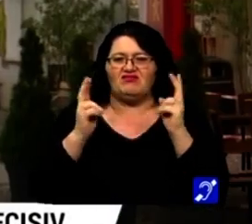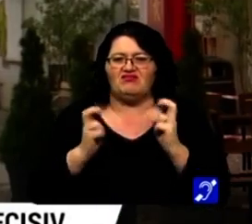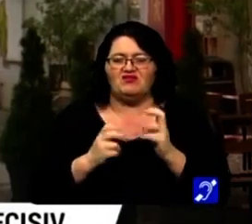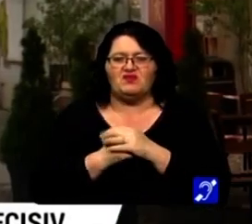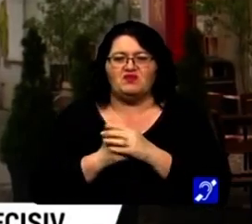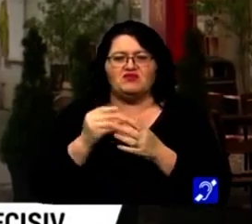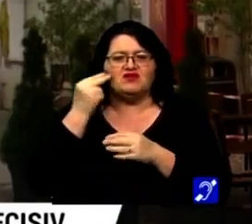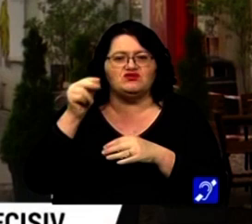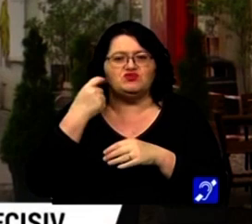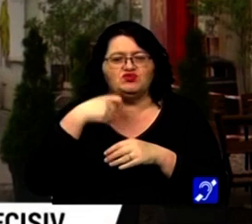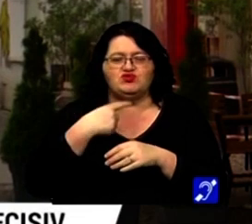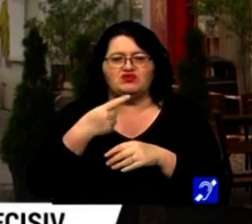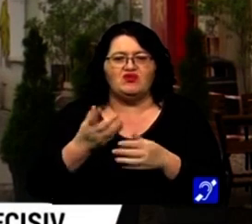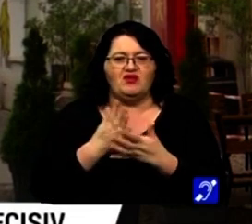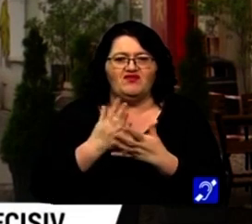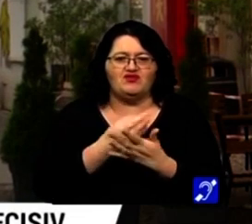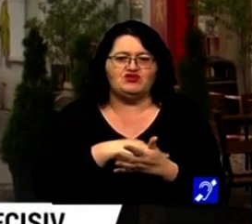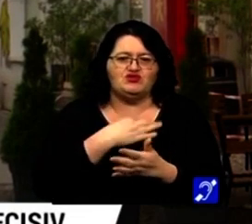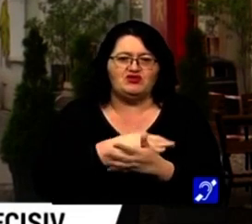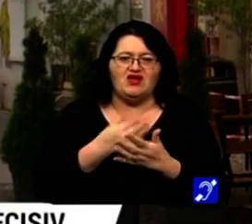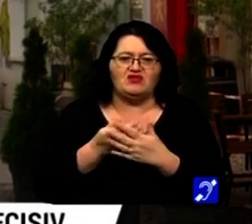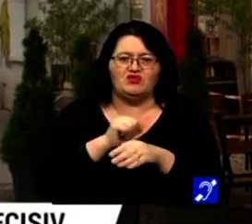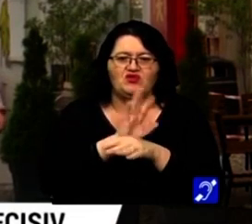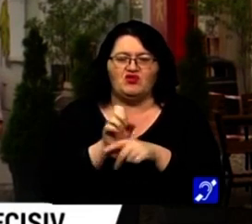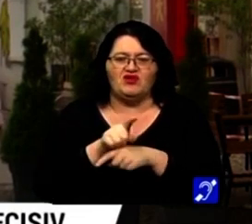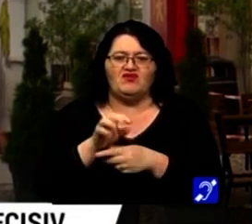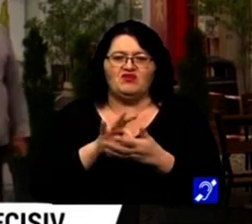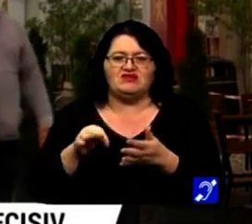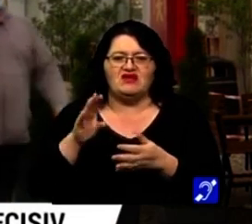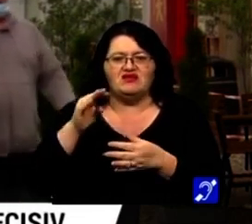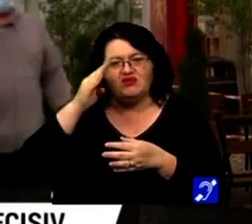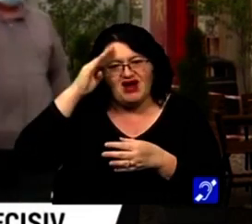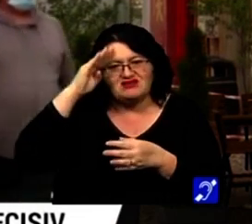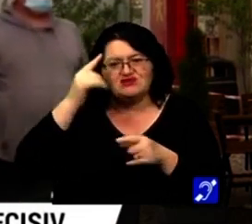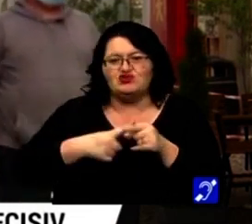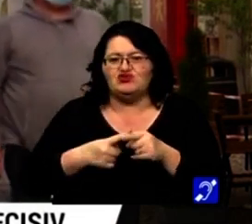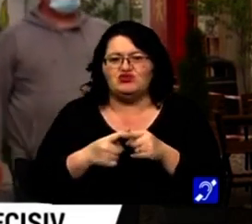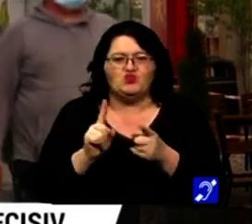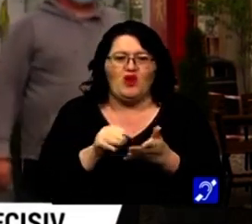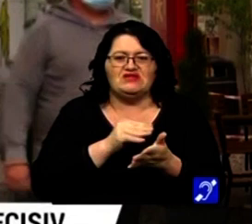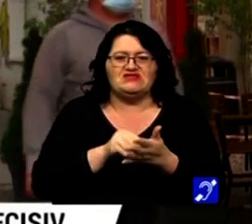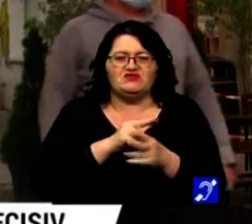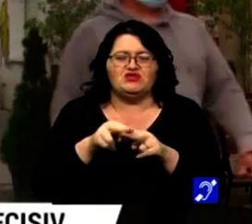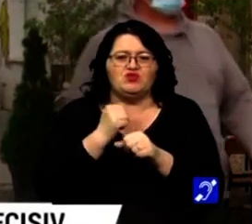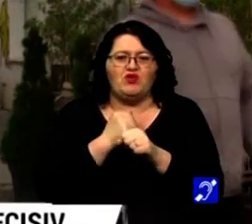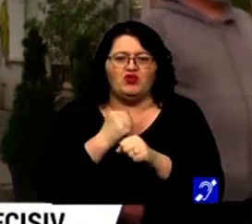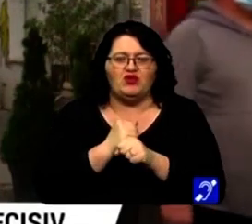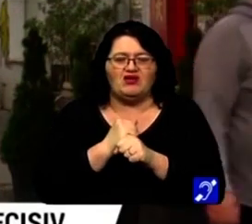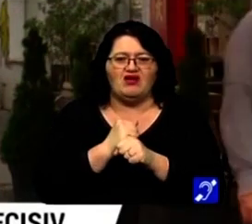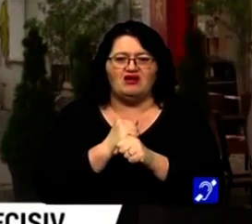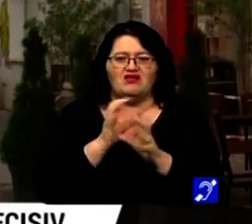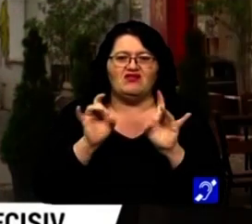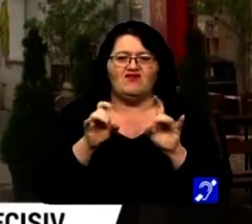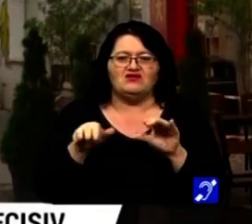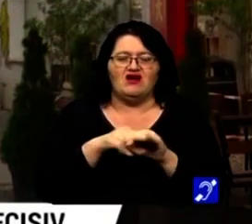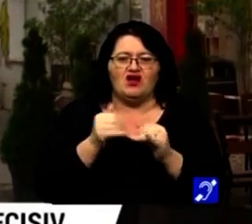Sincer, nu știu ce să zic, pentru că eu am fost studentă în perioada pandemiei, am fost la master și nu am lucrat, efectiv, nu am fost în